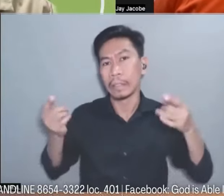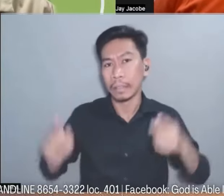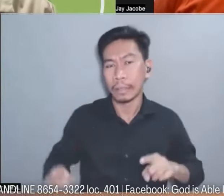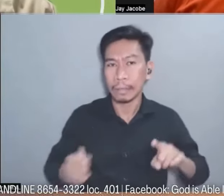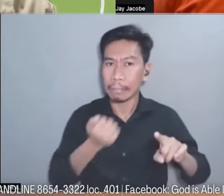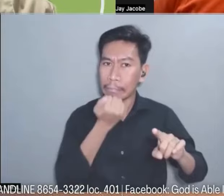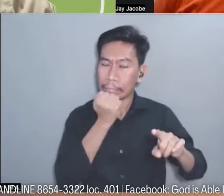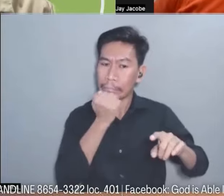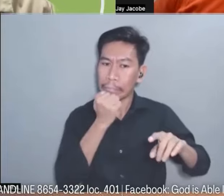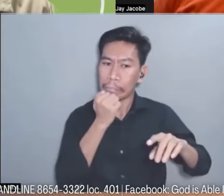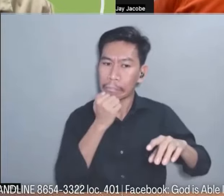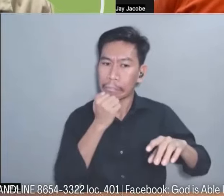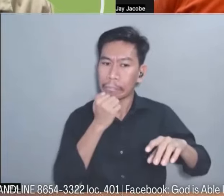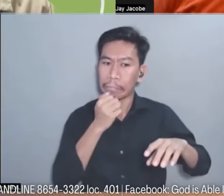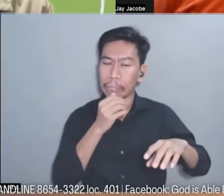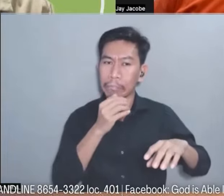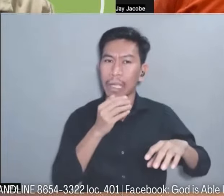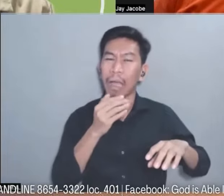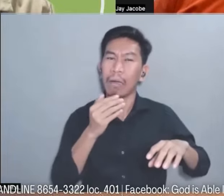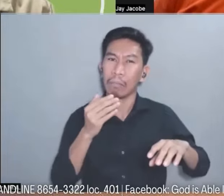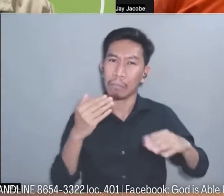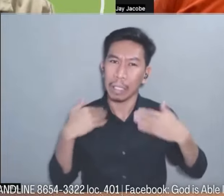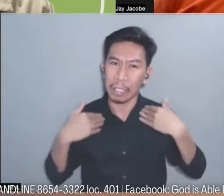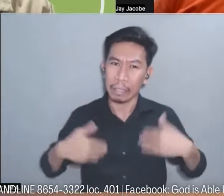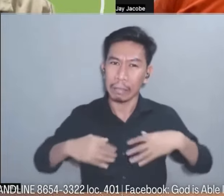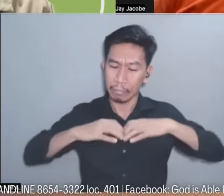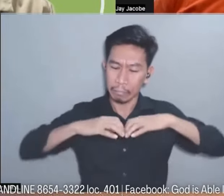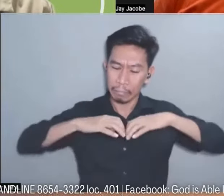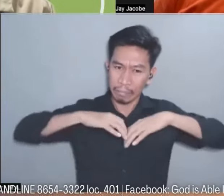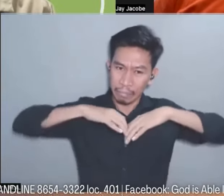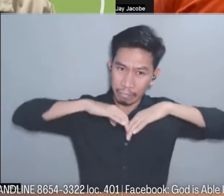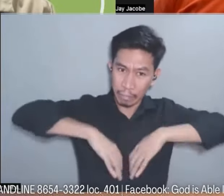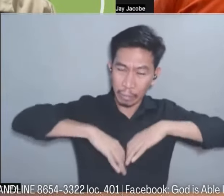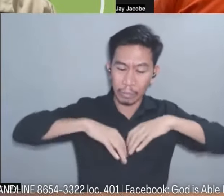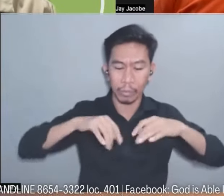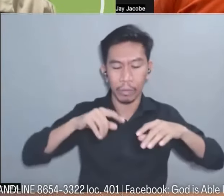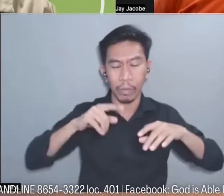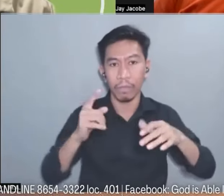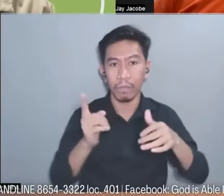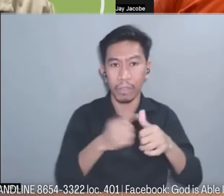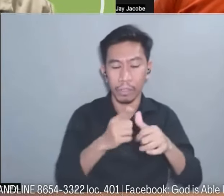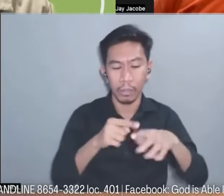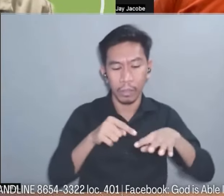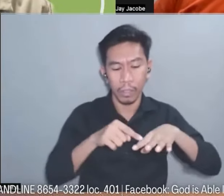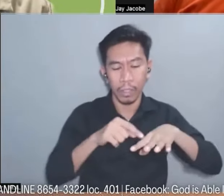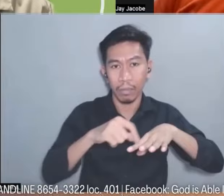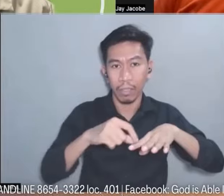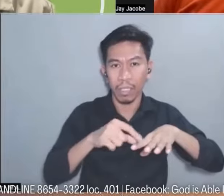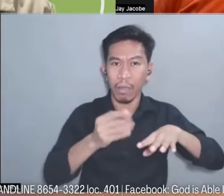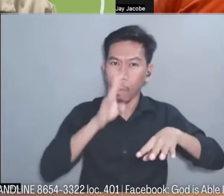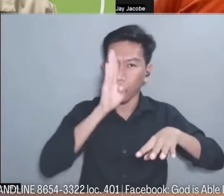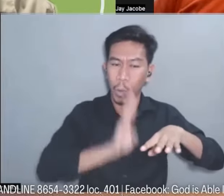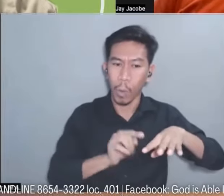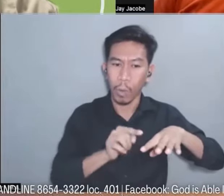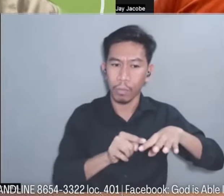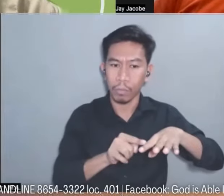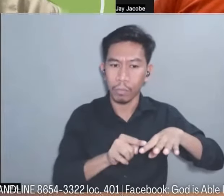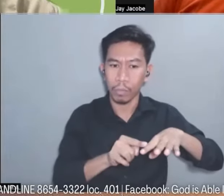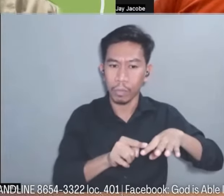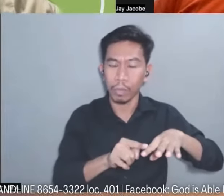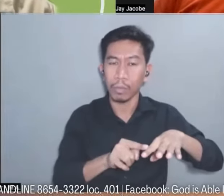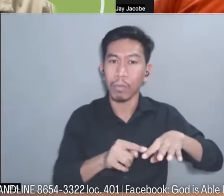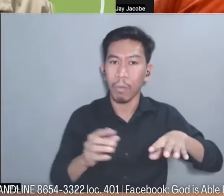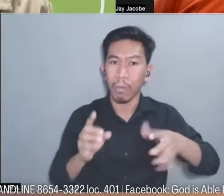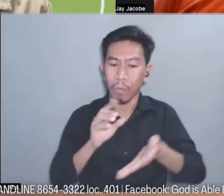failure sa katawan. Una, na-fractured po ang aking index finger and the doctor plan to operate